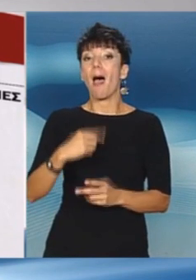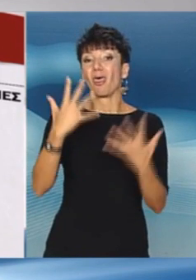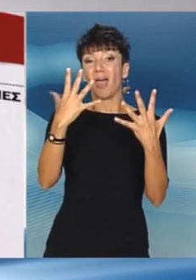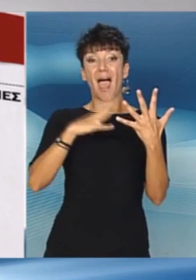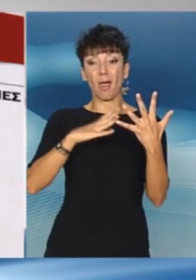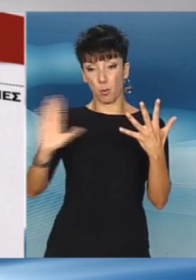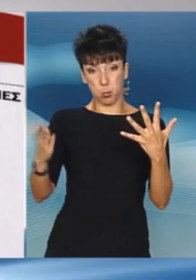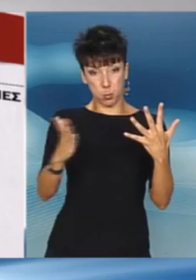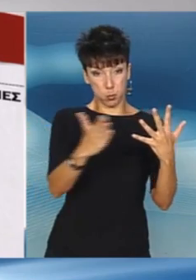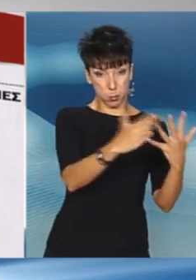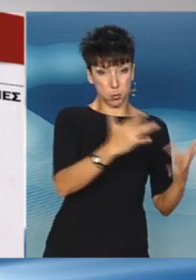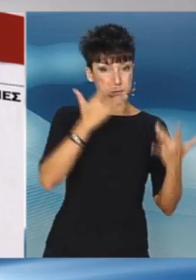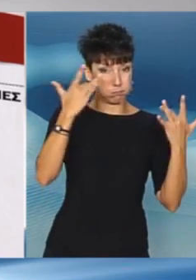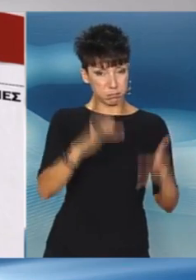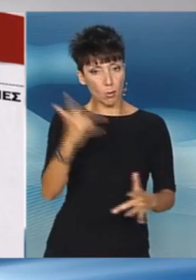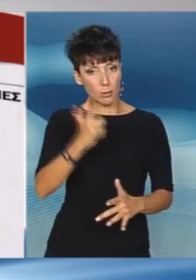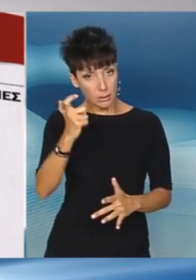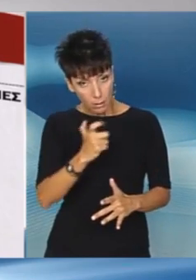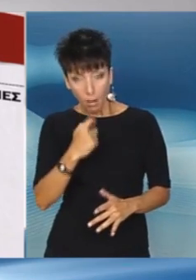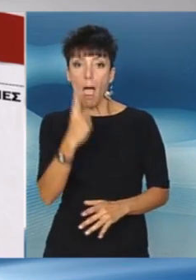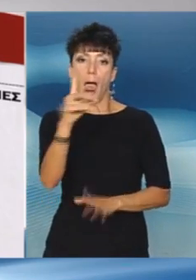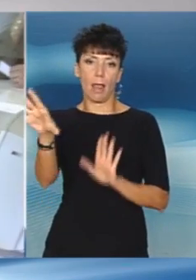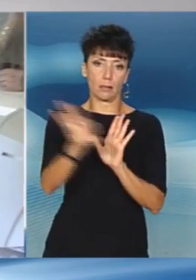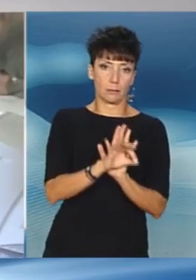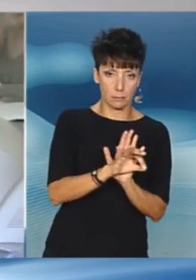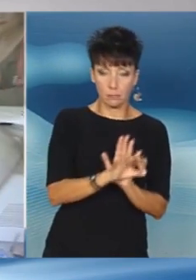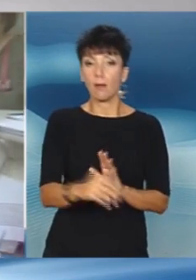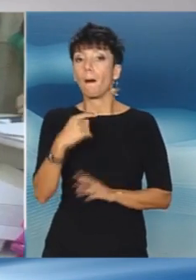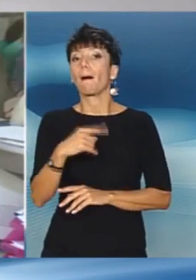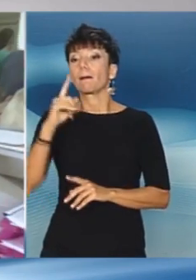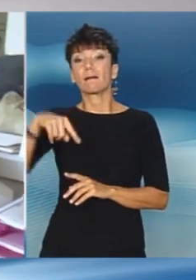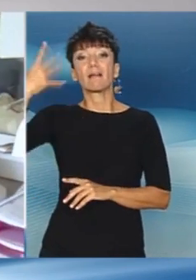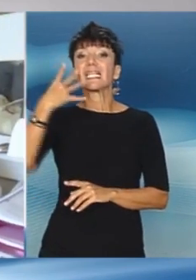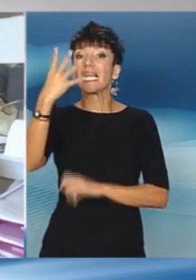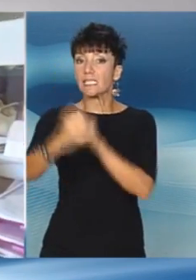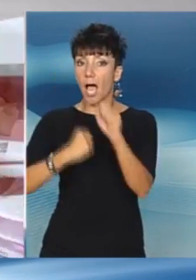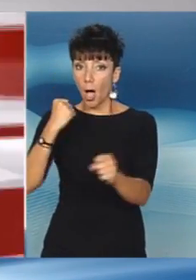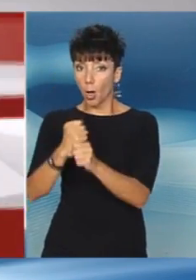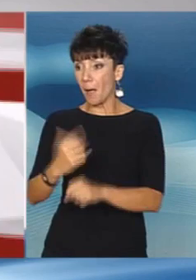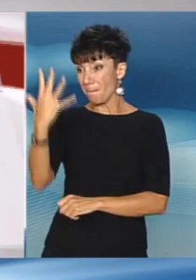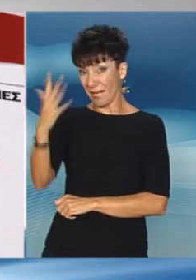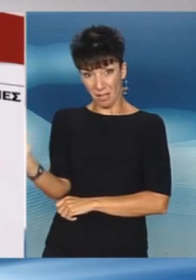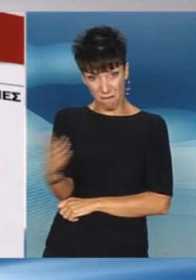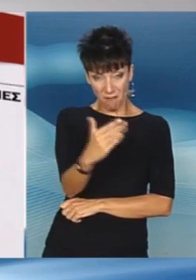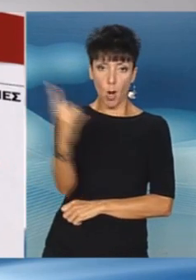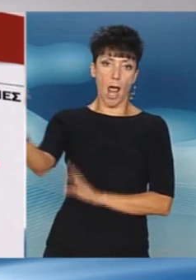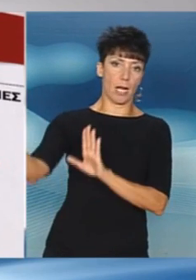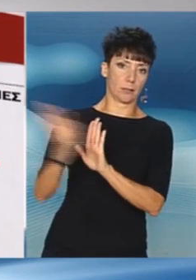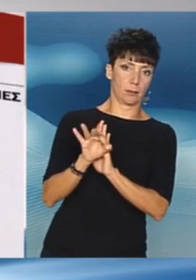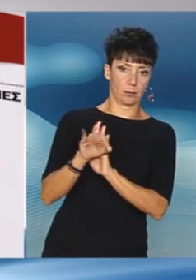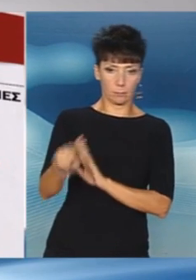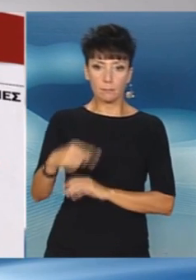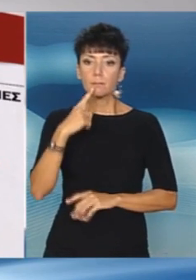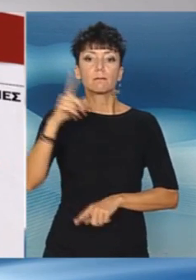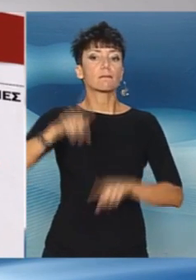αποχωρούν και για την επόμενη τετραετία ένας για κάθε 5 αποχωρήσεις. Οι δημόσιοι υπάλληλοι θα μπορούν να επιλέξουν μείωση των ορών εργασίας τους στο μισό